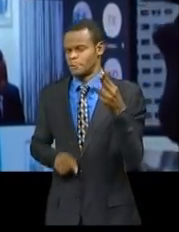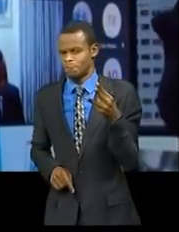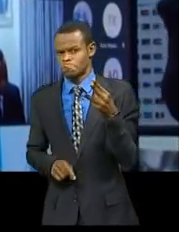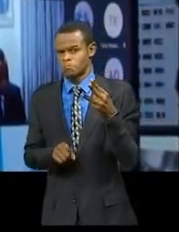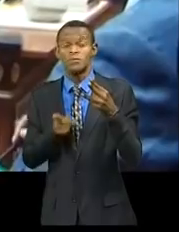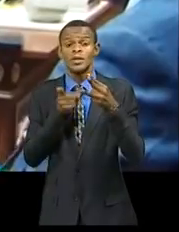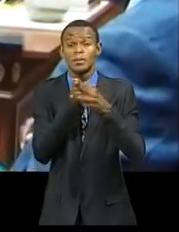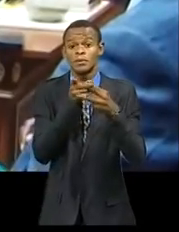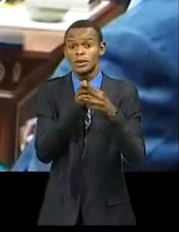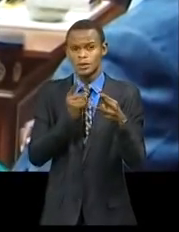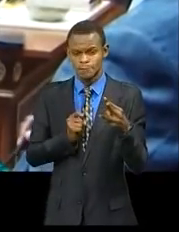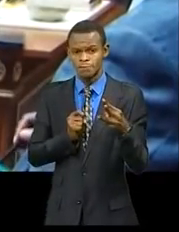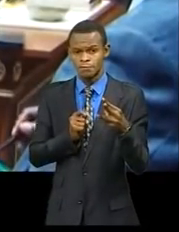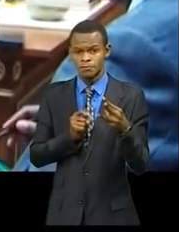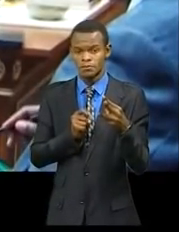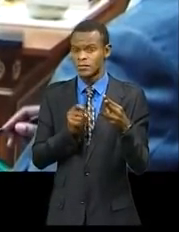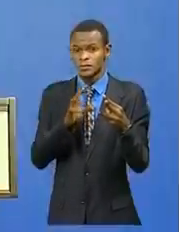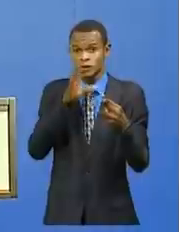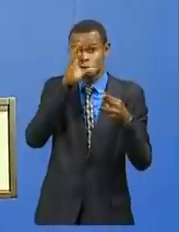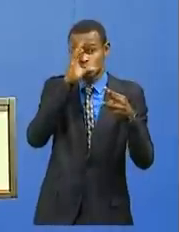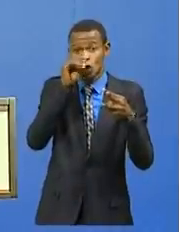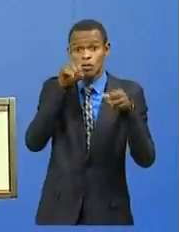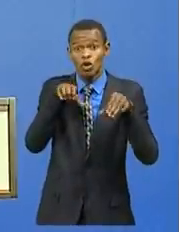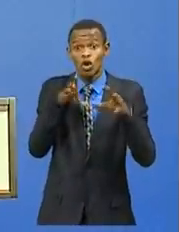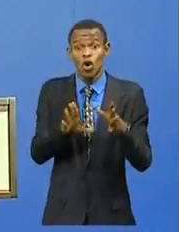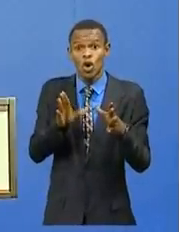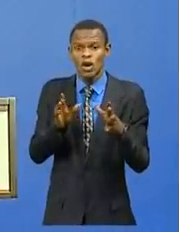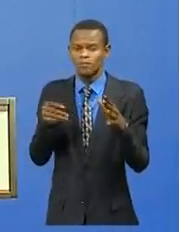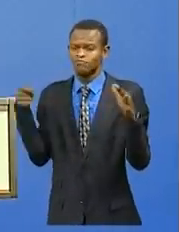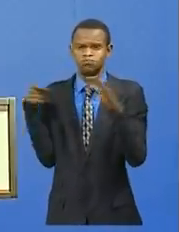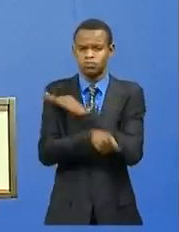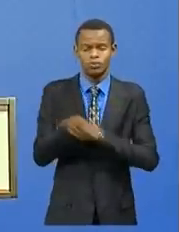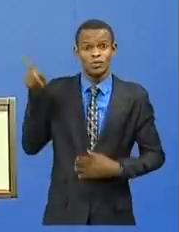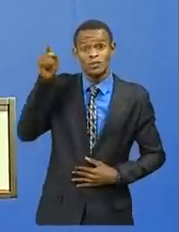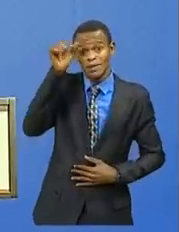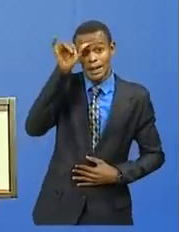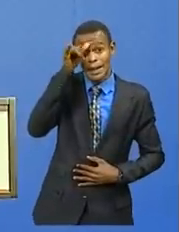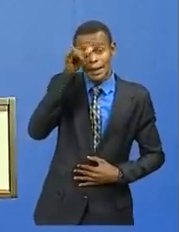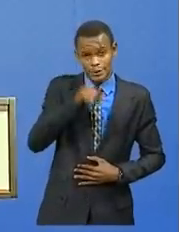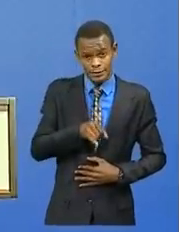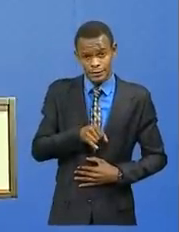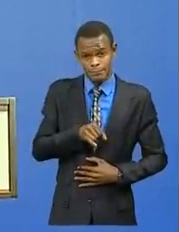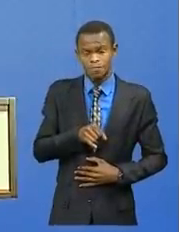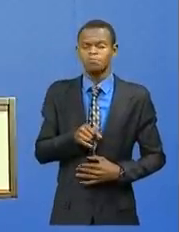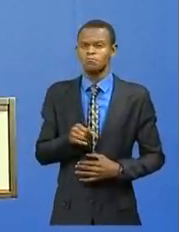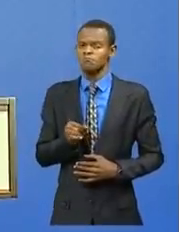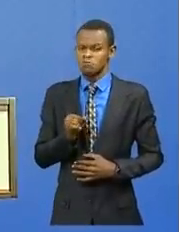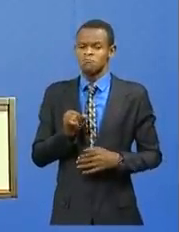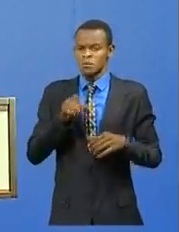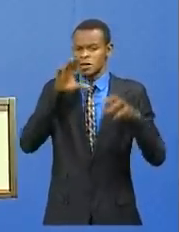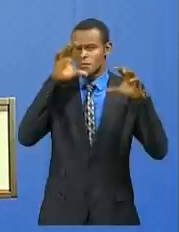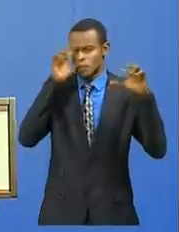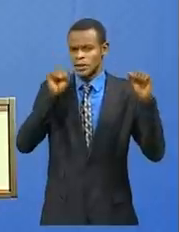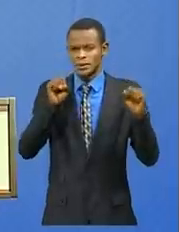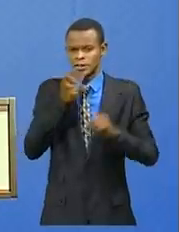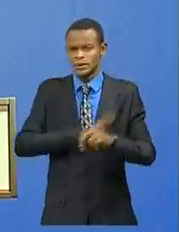Du décès d'un compatriote en Inde. Le Président de la République a déploré la mort tragique